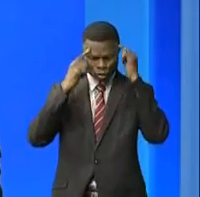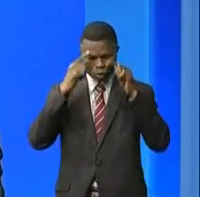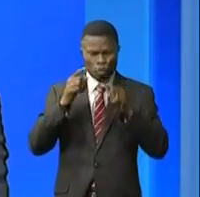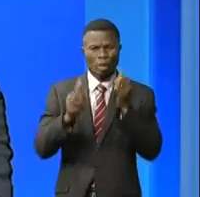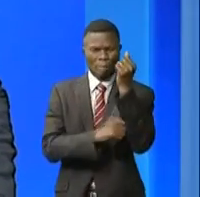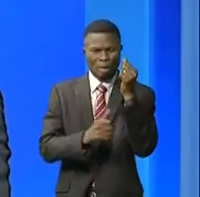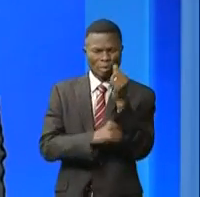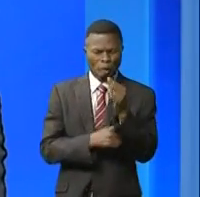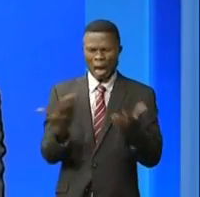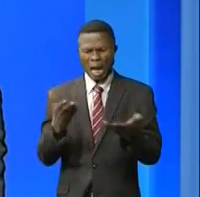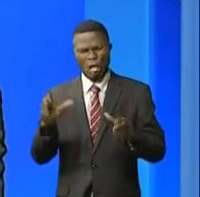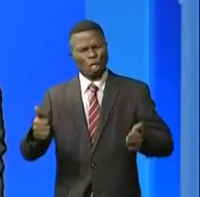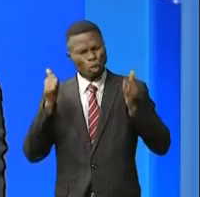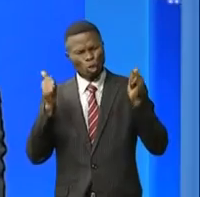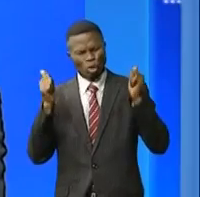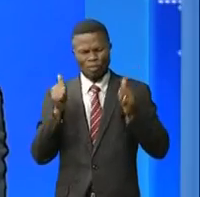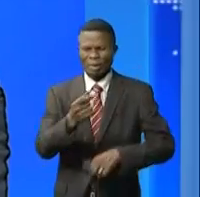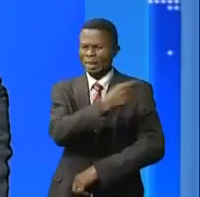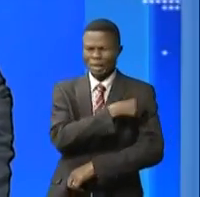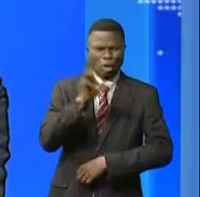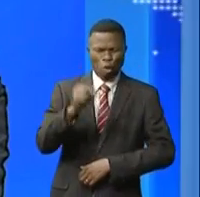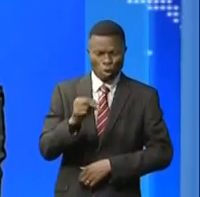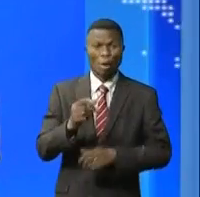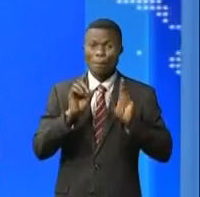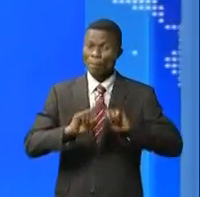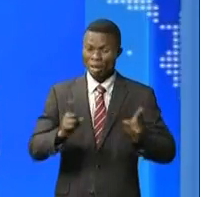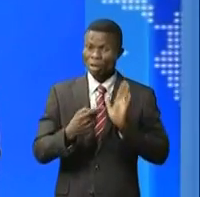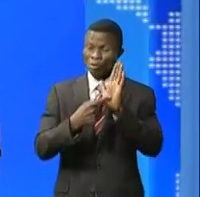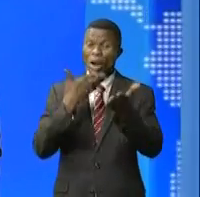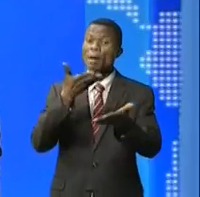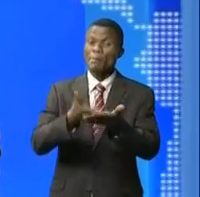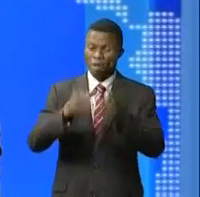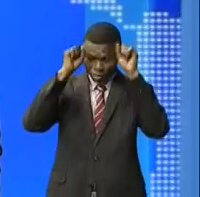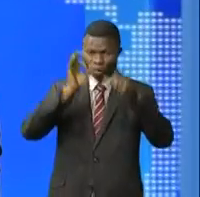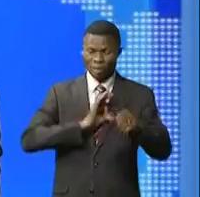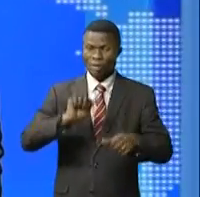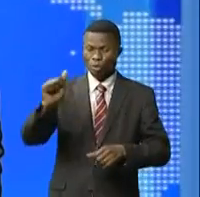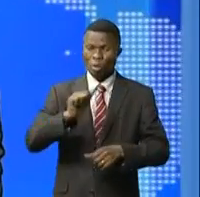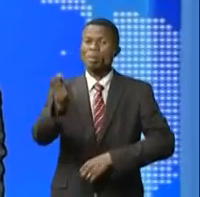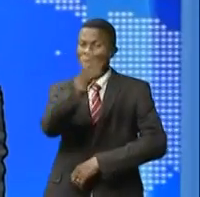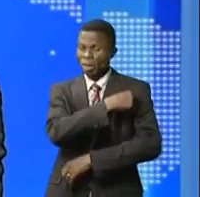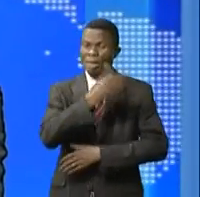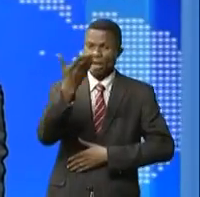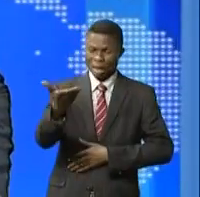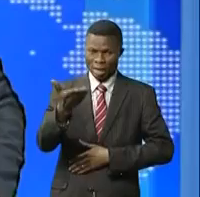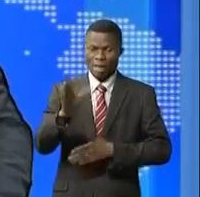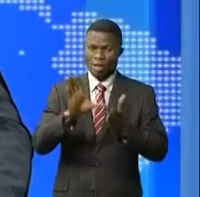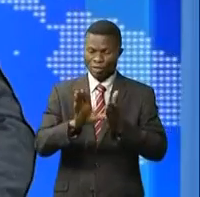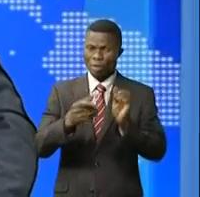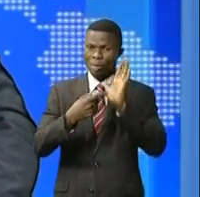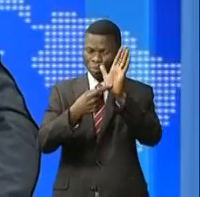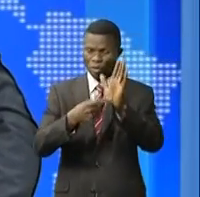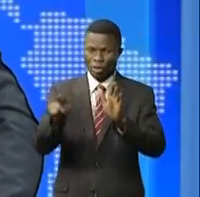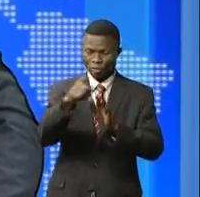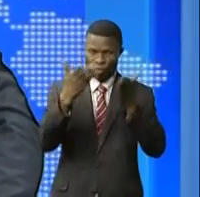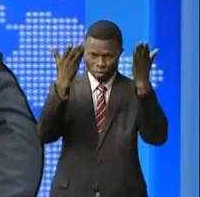manifestées par les Congolais. Et il salue cet acte. Voici la réaction des uns et des autres. Ils étaient au micro